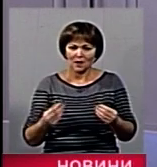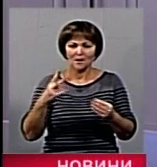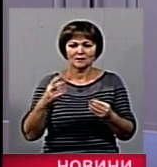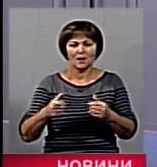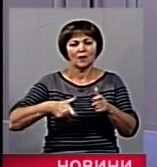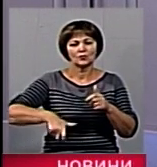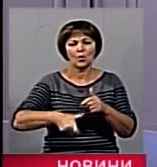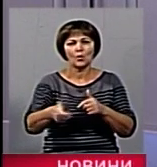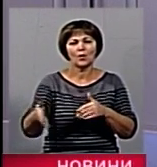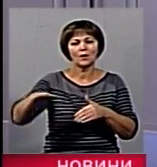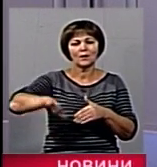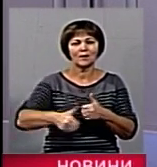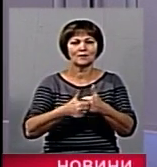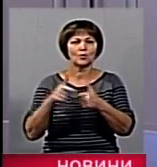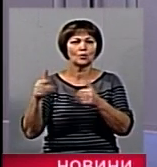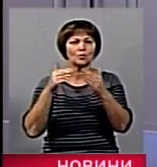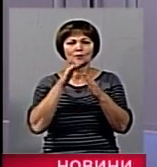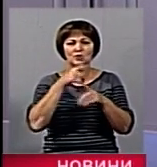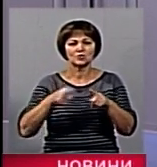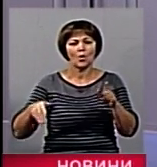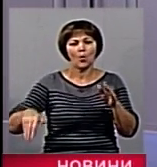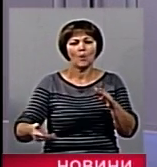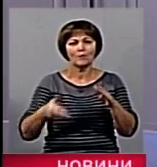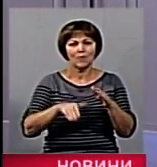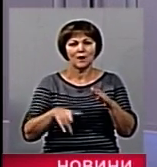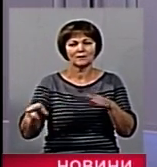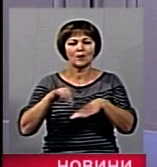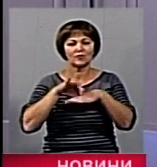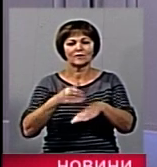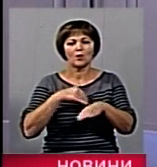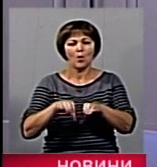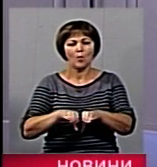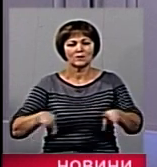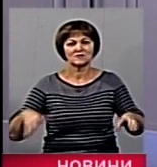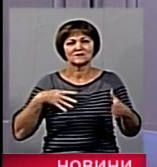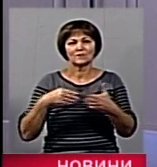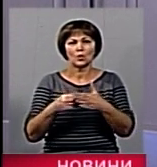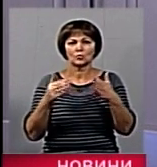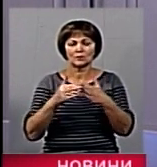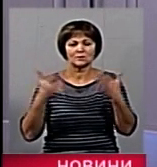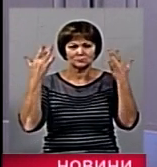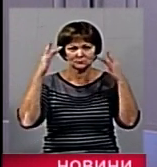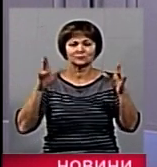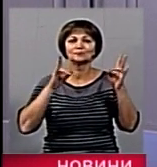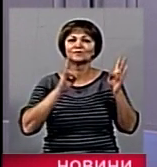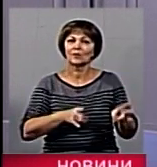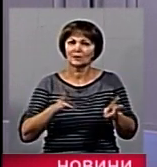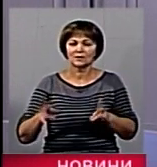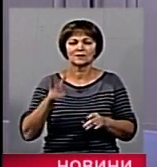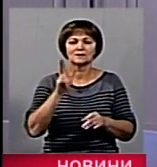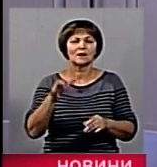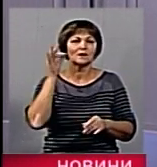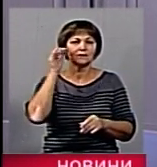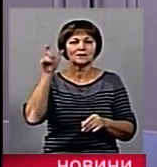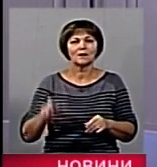узбіччі дороги біля житлового будинку під час копання траншеї для проведення каналізації до приватного будинку стався нещасний випадок. 30